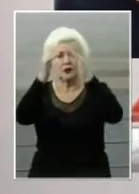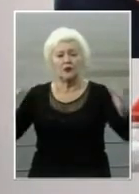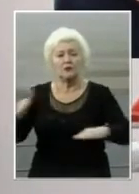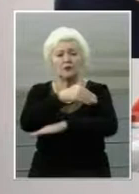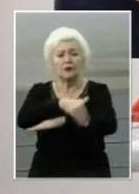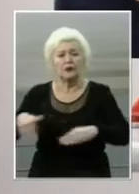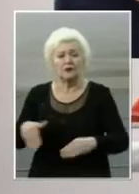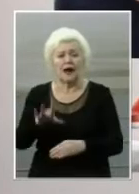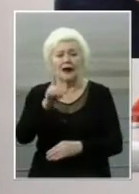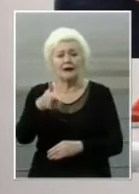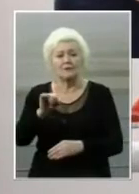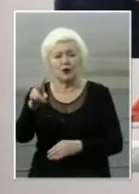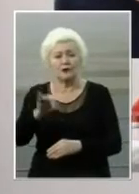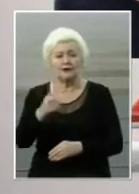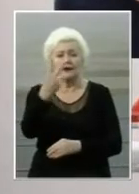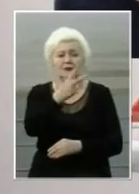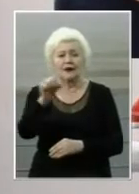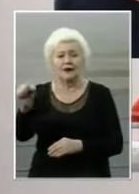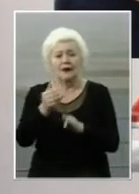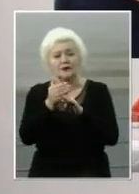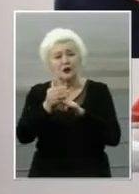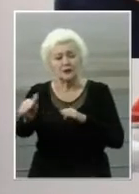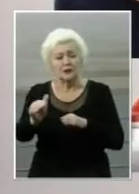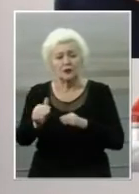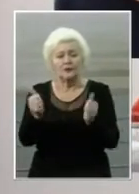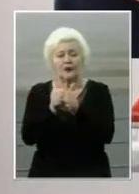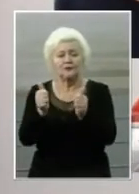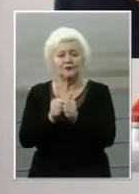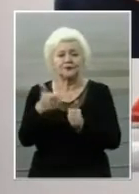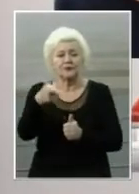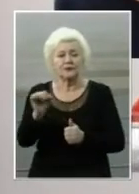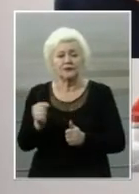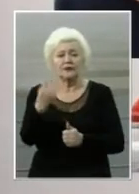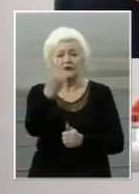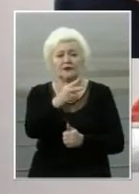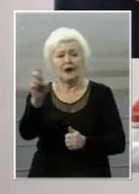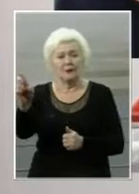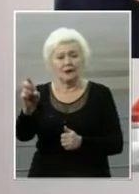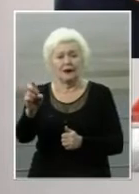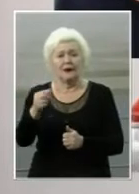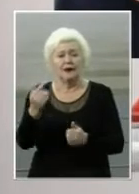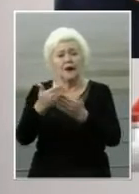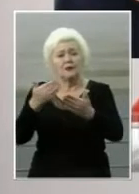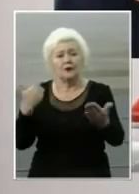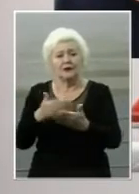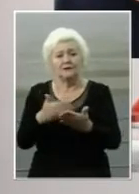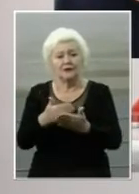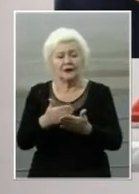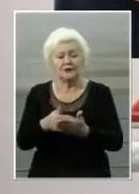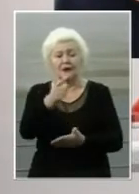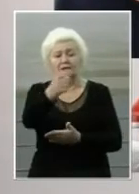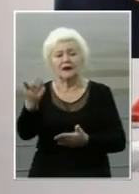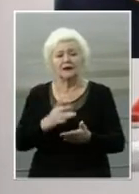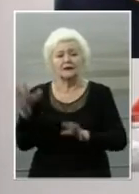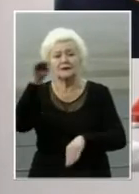вулиці Грибоєдова, 2А, а також частково будинок по Грибоєдова, 2Б. За попередніми даними, людей під